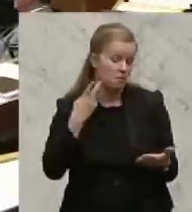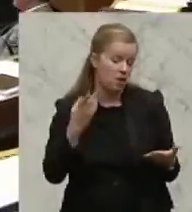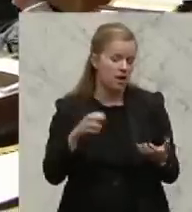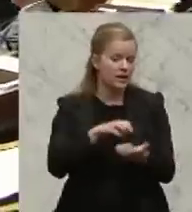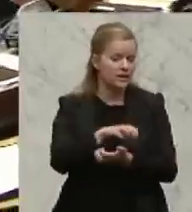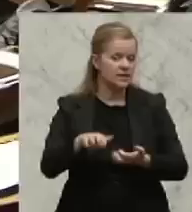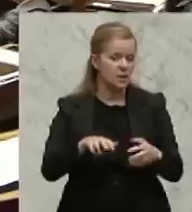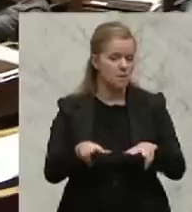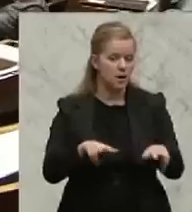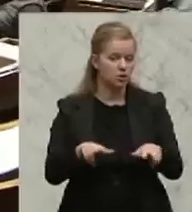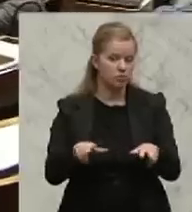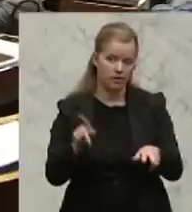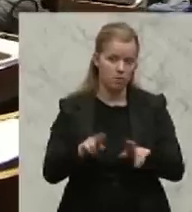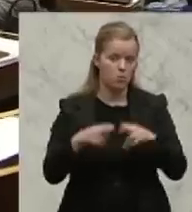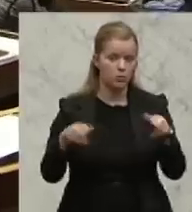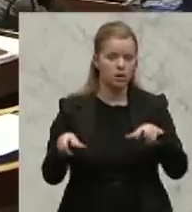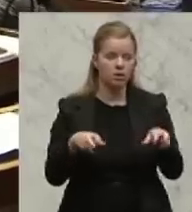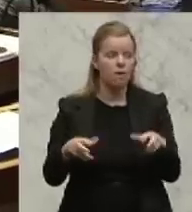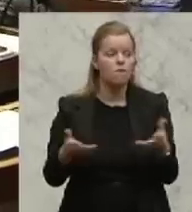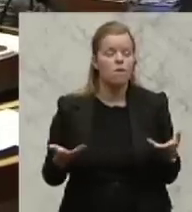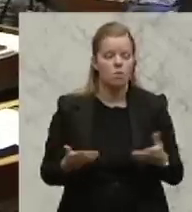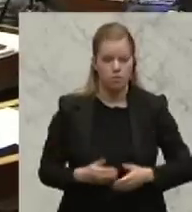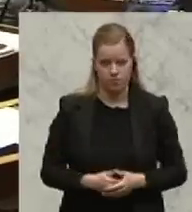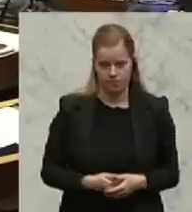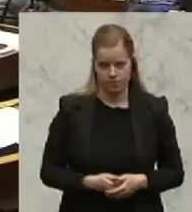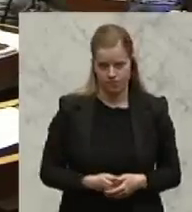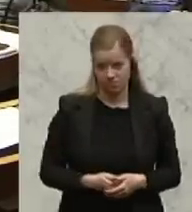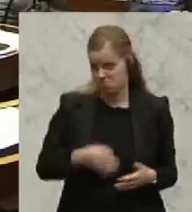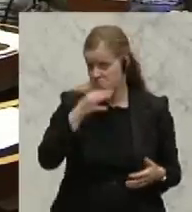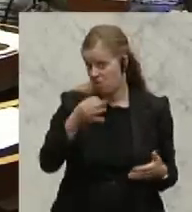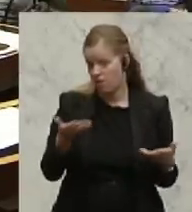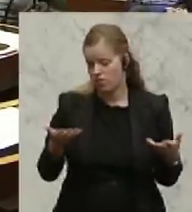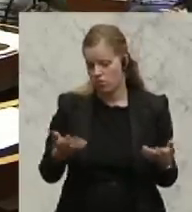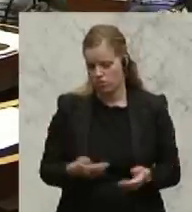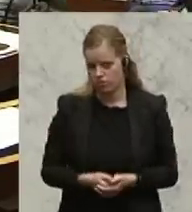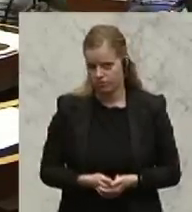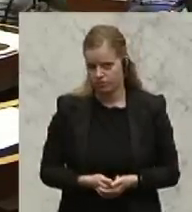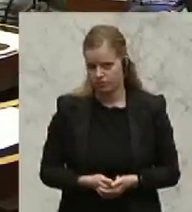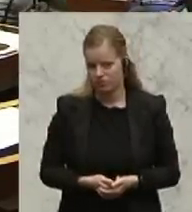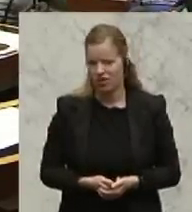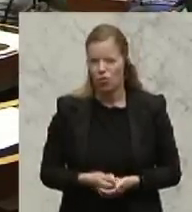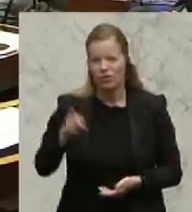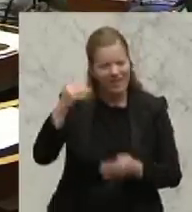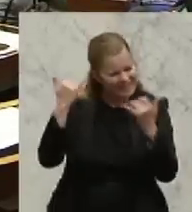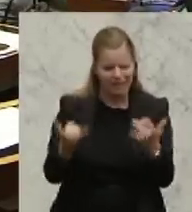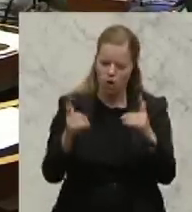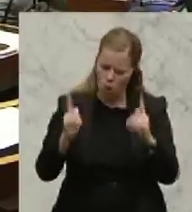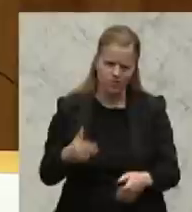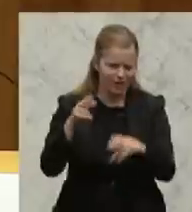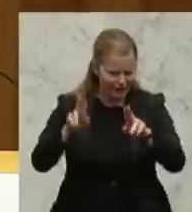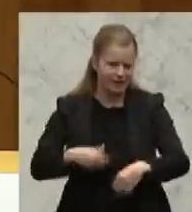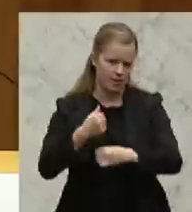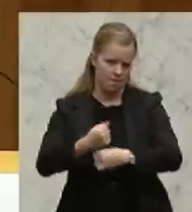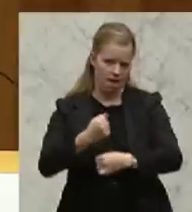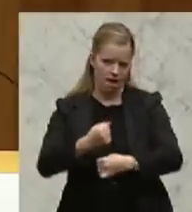dieser Bundesregierung. Und machen Sie jetzt das Richtige, bevor noch weitere Milliarden hier